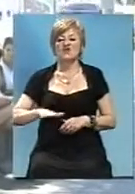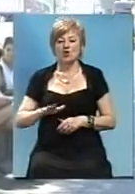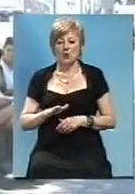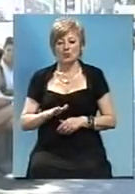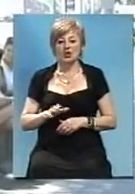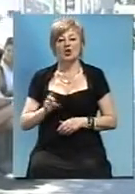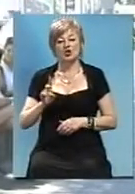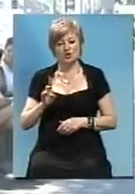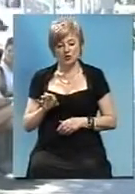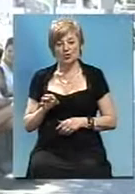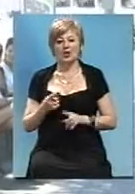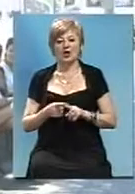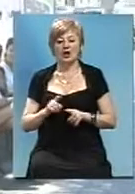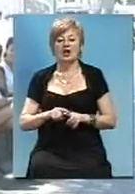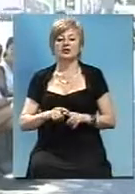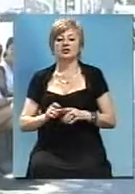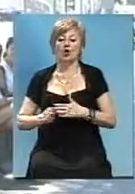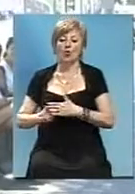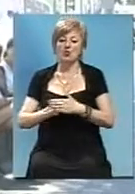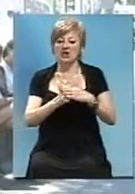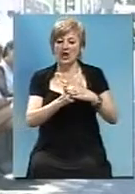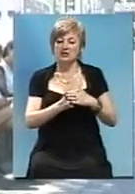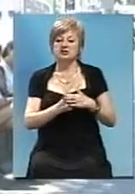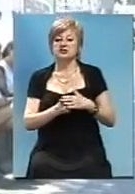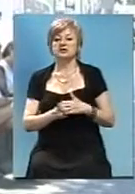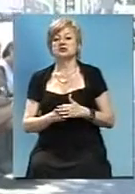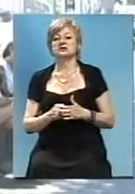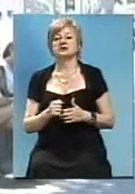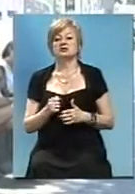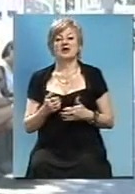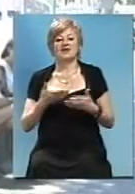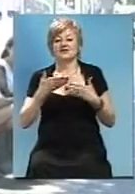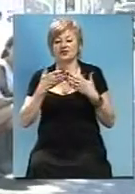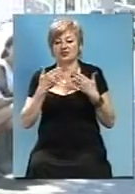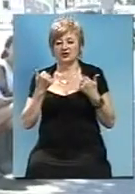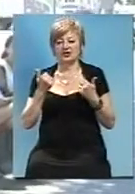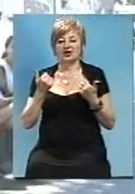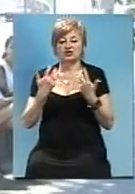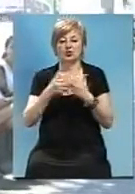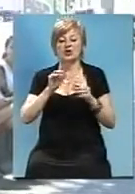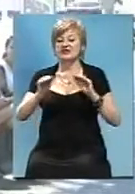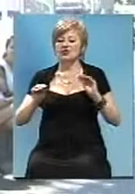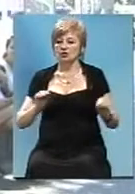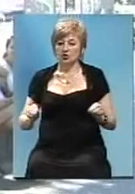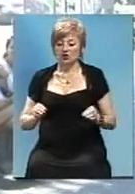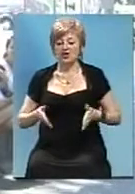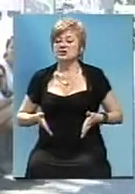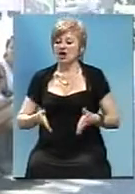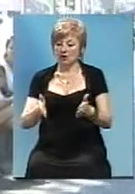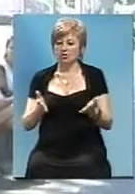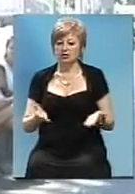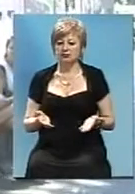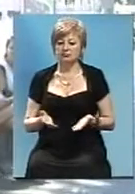Але, опять же, це завжди упирається в отсутствие інфраструктури. І в першу чергу автодорожні.